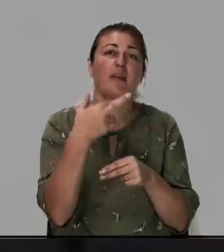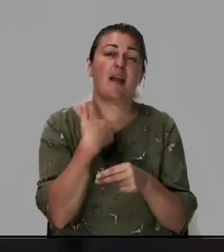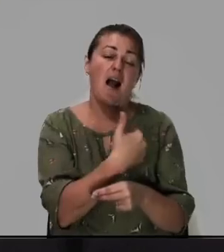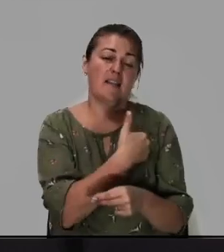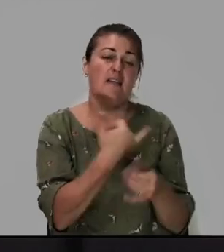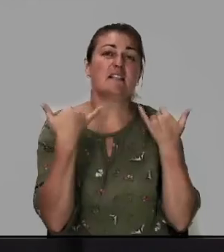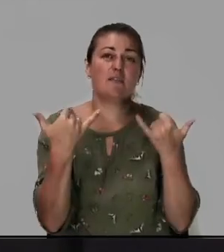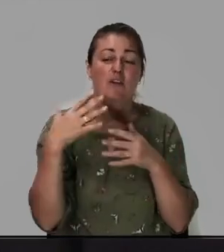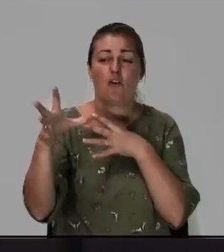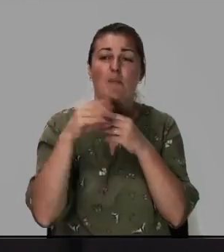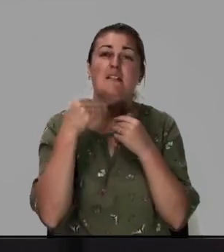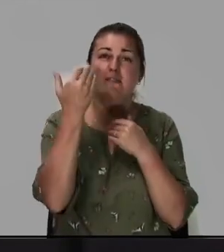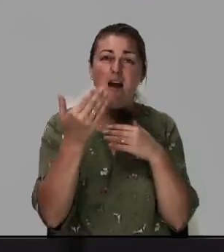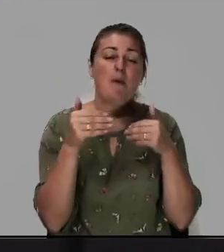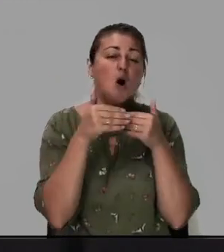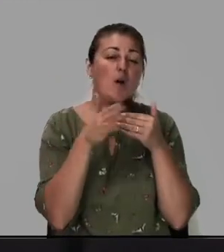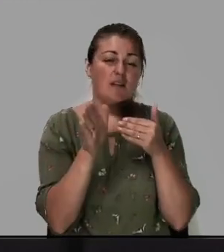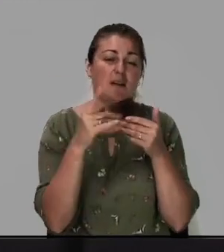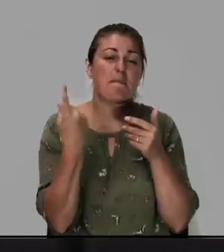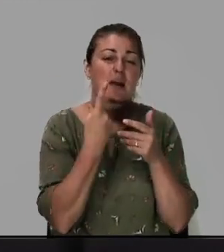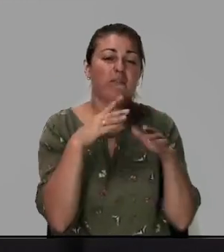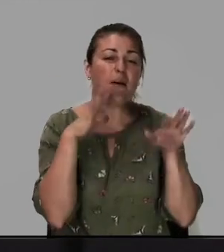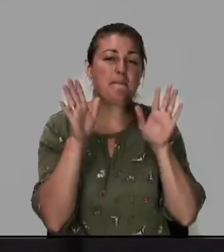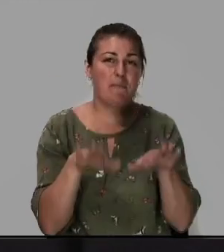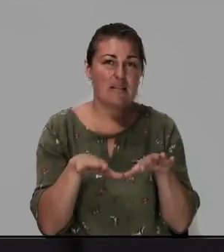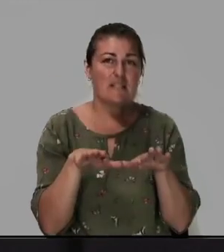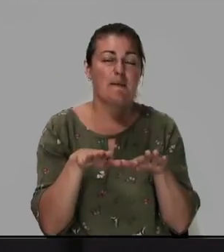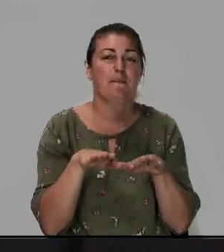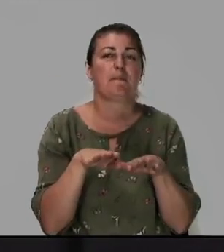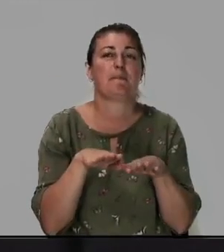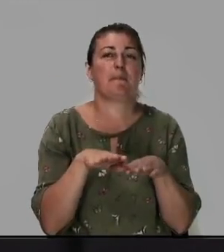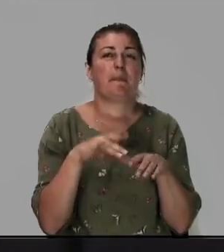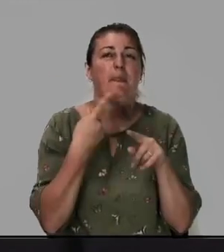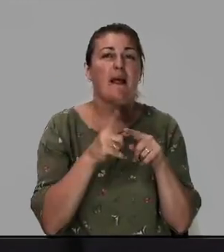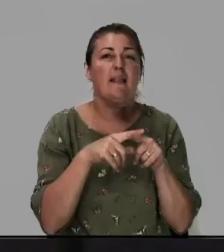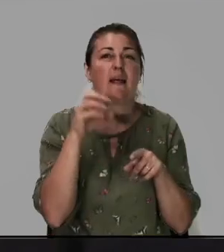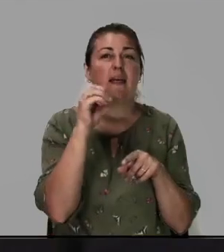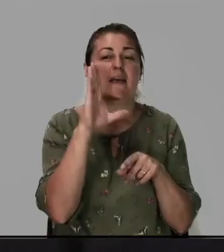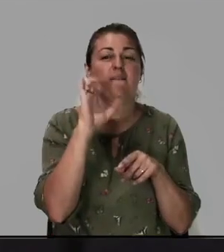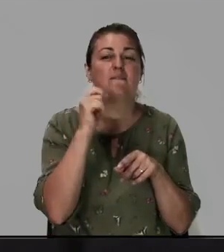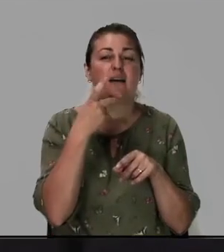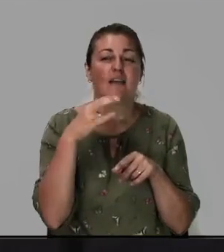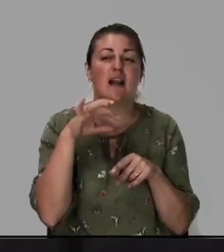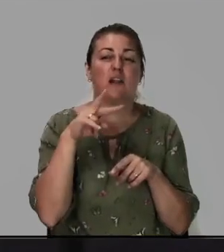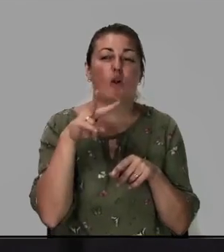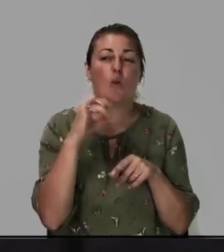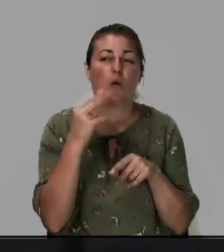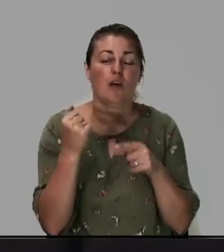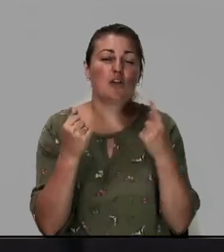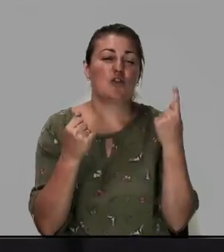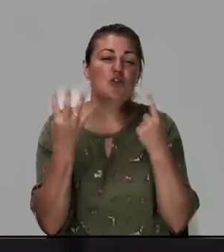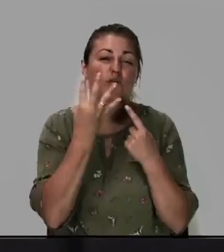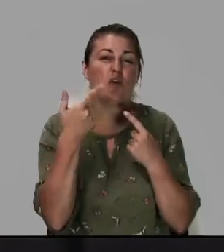хотел сегодня вместе с вами открыть первое место. Это Евангелие от Луки, 4 глава, и мы